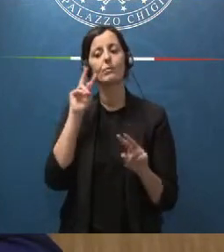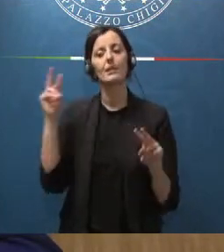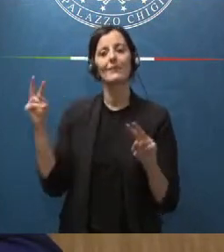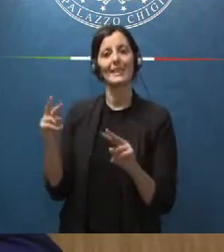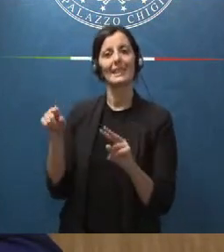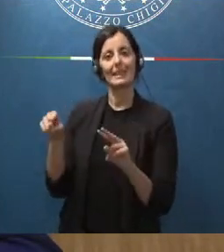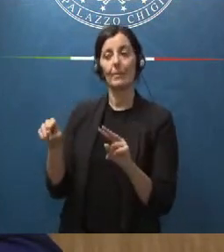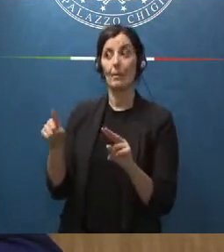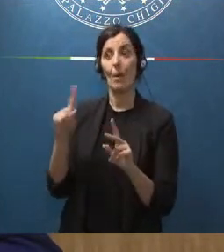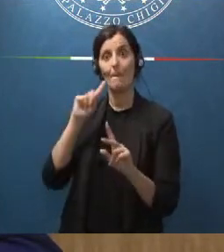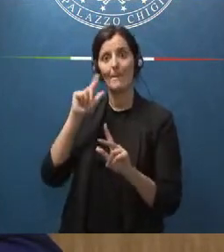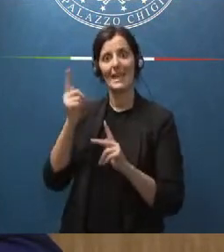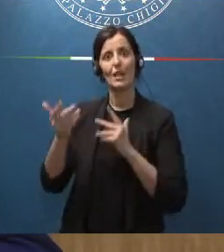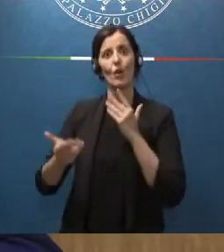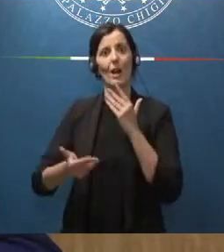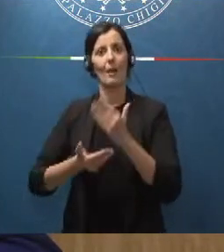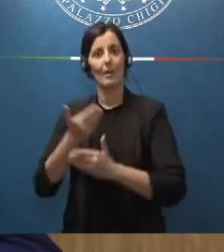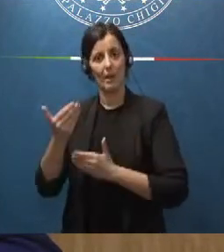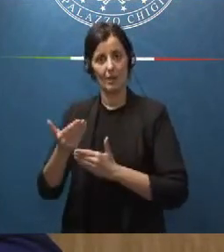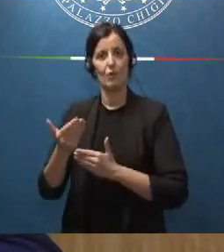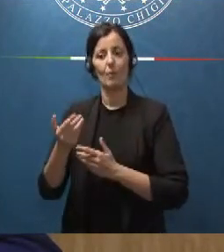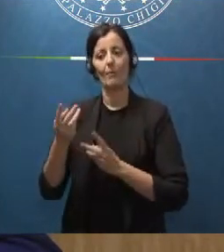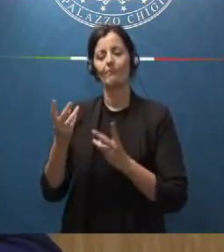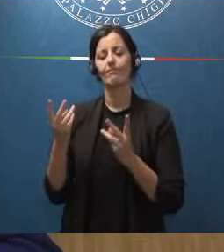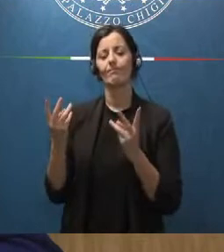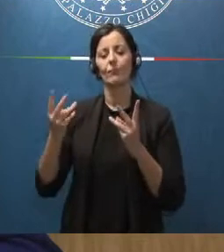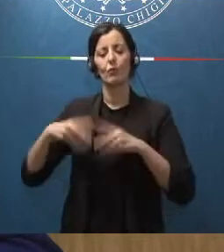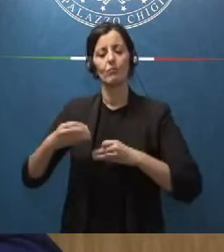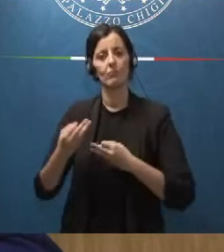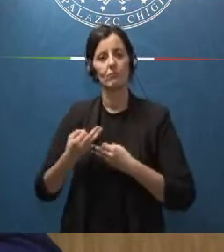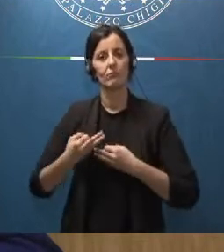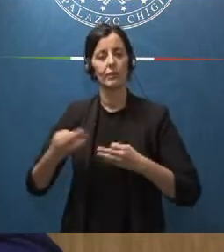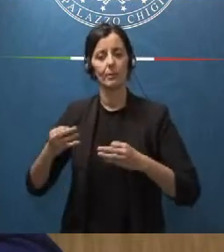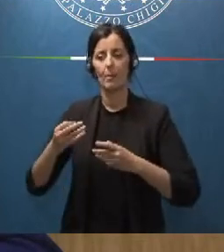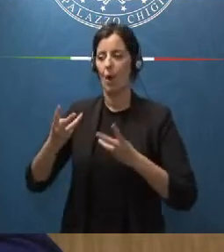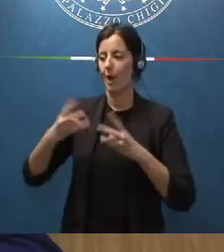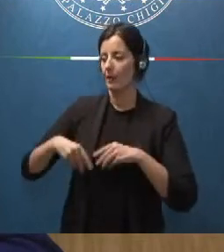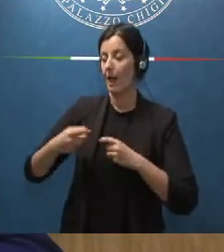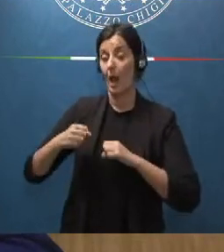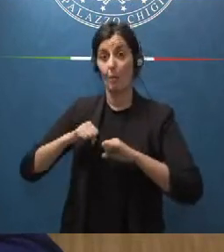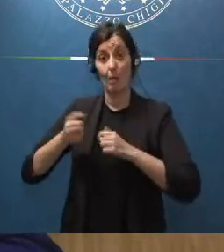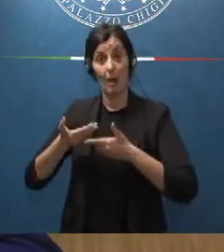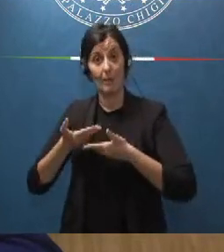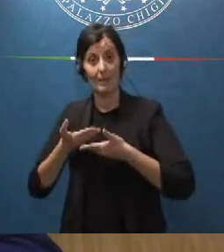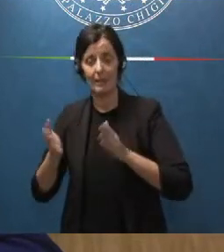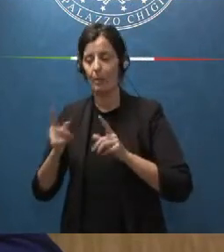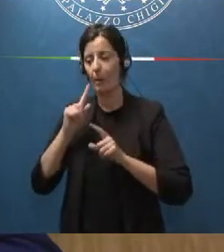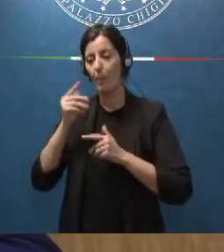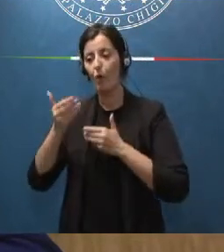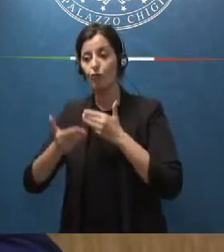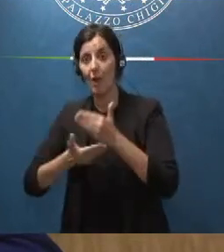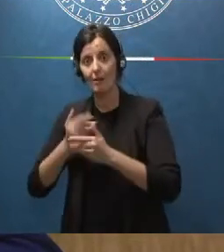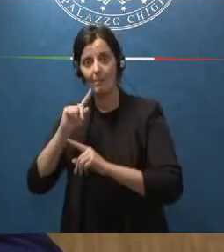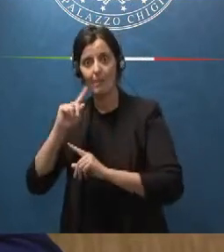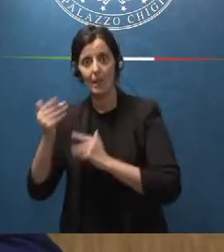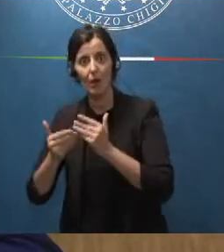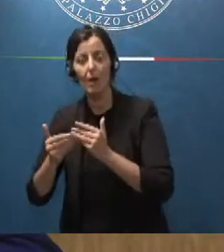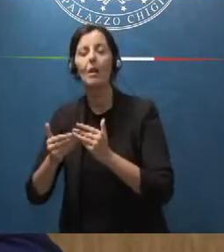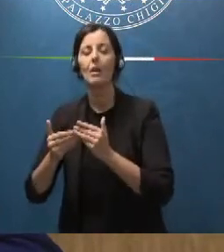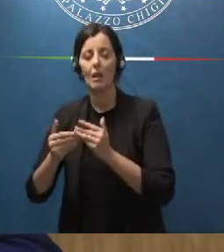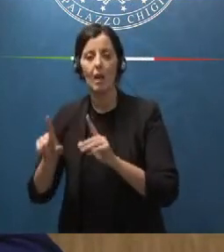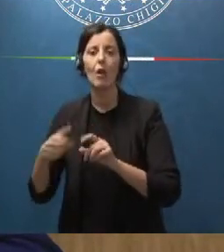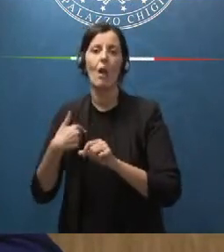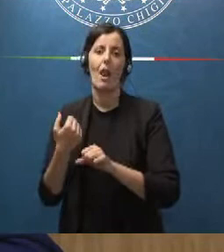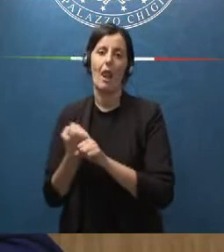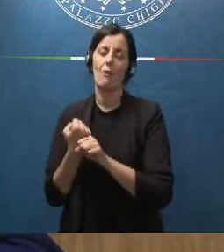miglioramento invece del funzionamento e quindi dell'organizzazione della pubblica amministrazione dei suoi processi stiamo lavorando